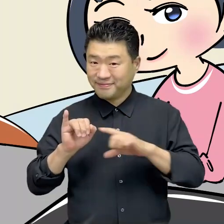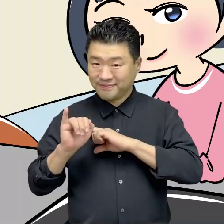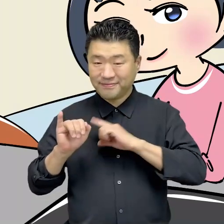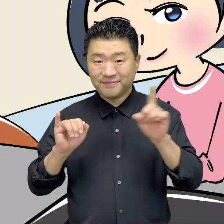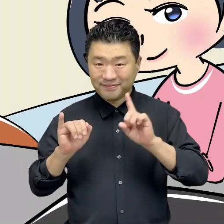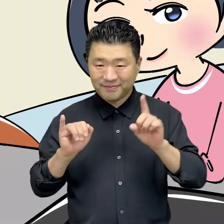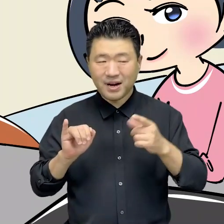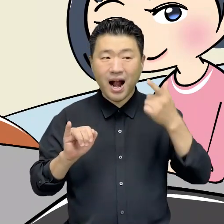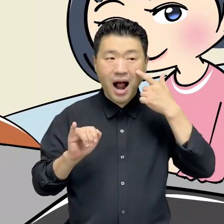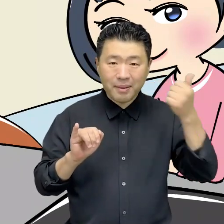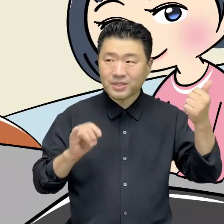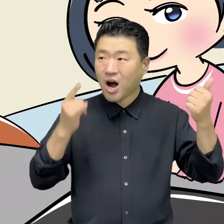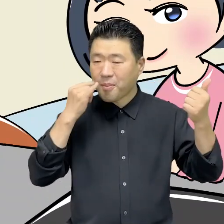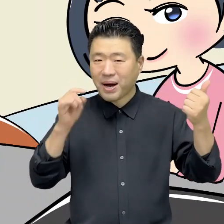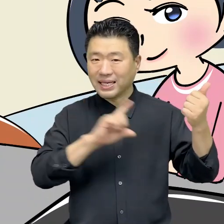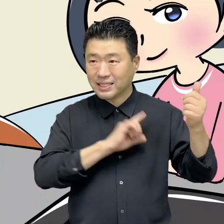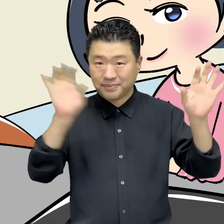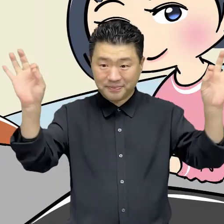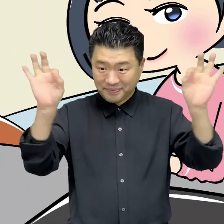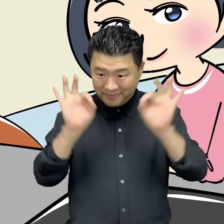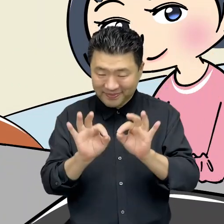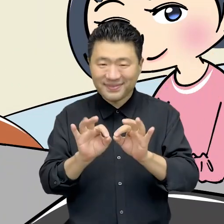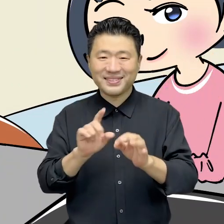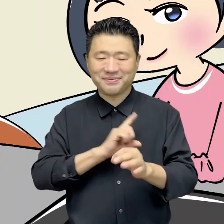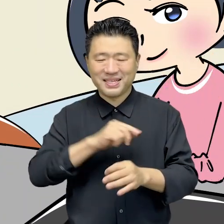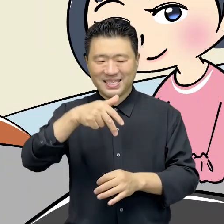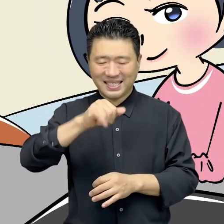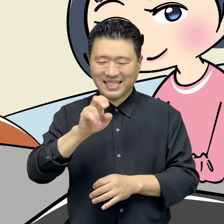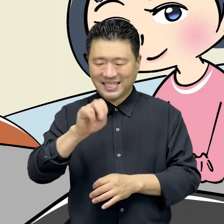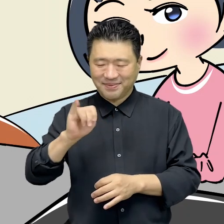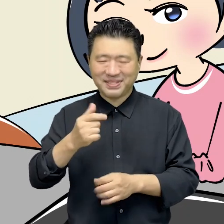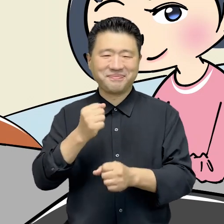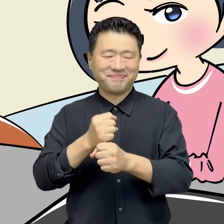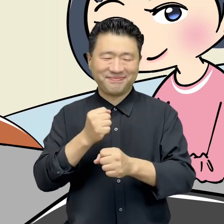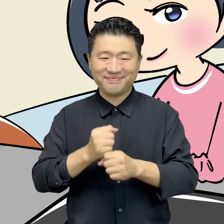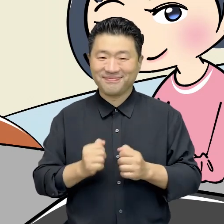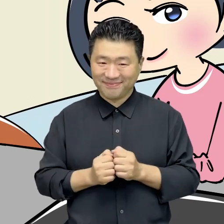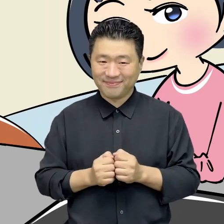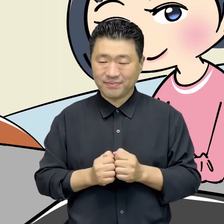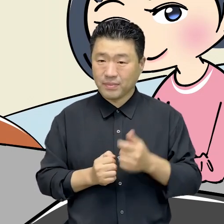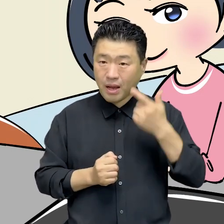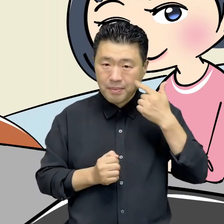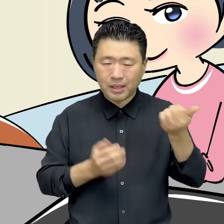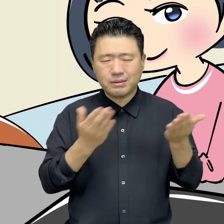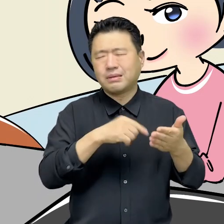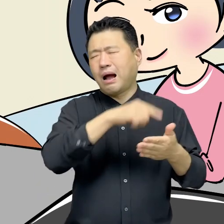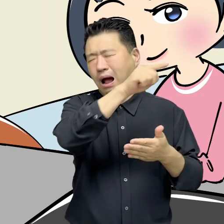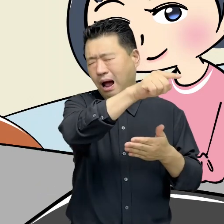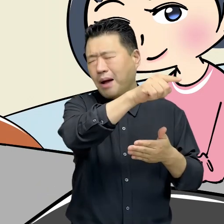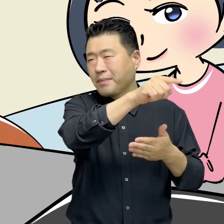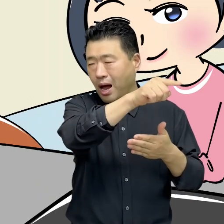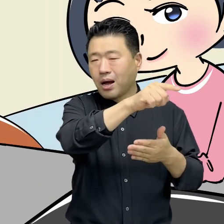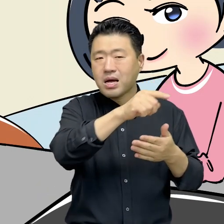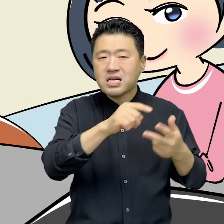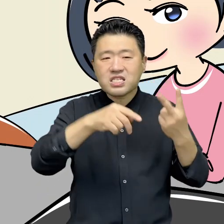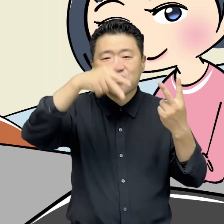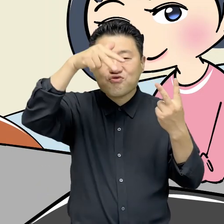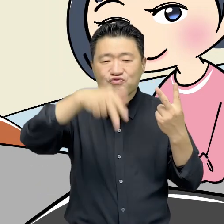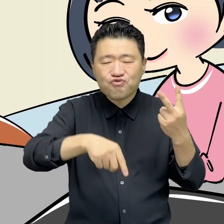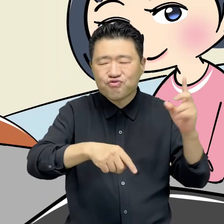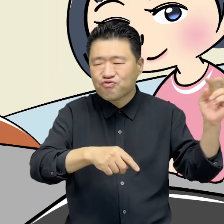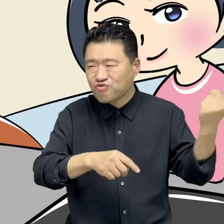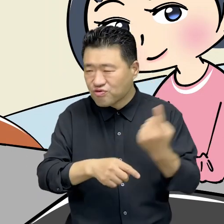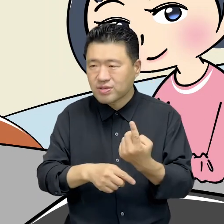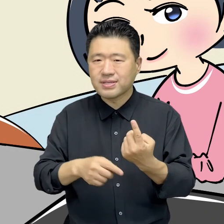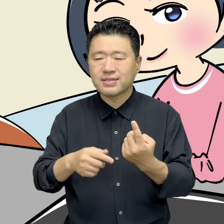주인공은 아빠와 엄마의 이름을 한 글자씩 따서 만든 지민이다. 아빠의 출장으로 2주